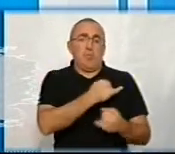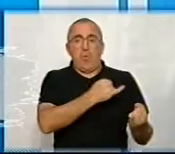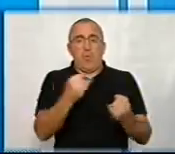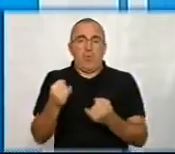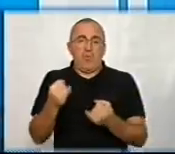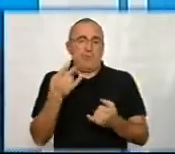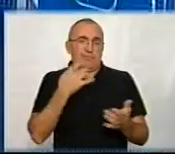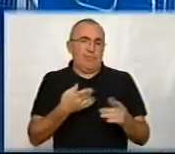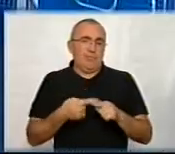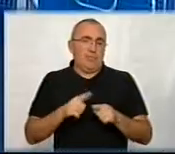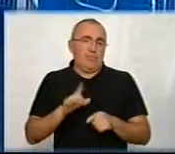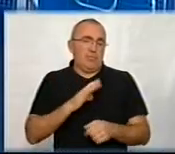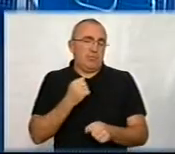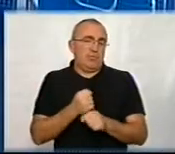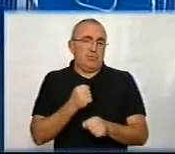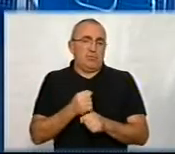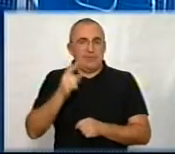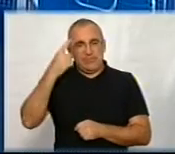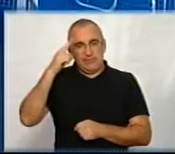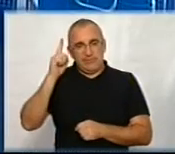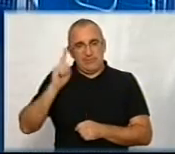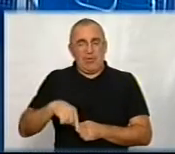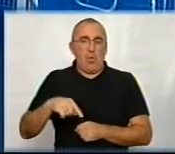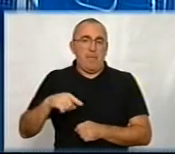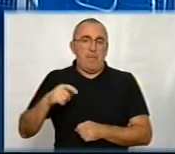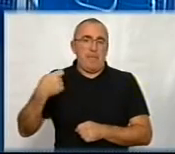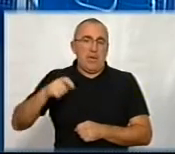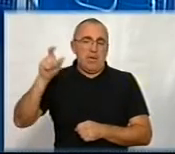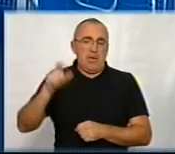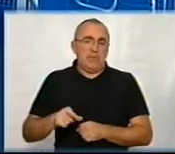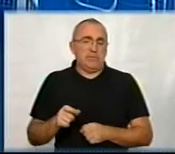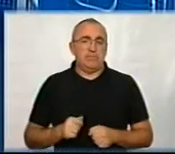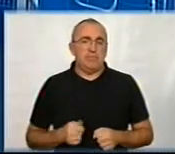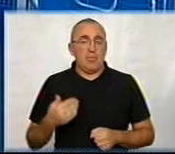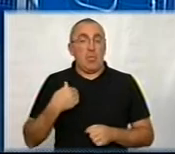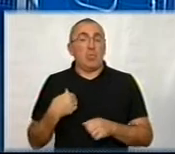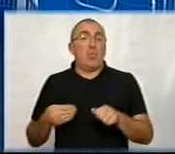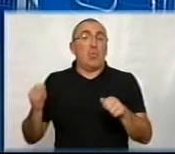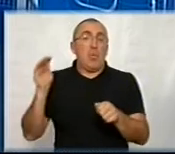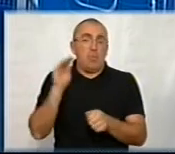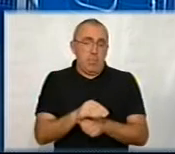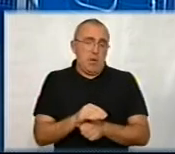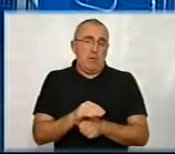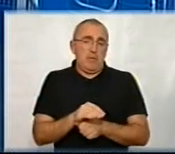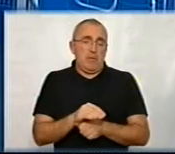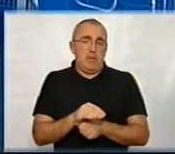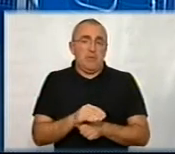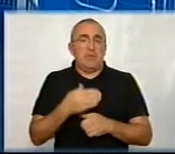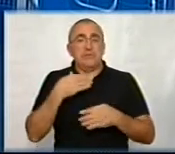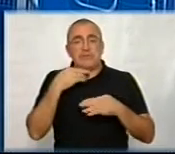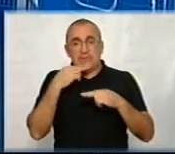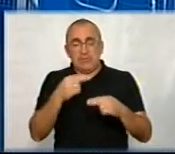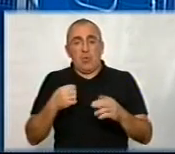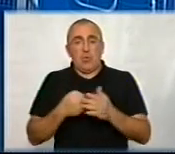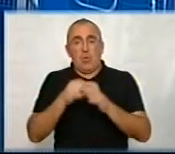нас зазвичай буде. Ну, як це зробив свідомий президент України. цьому сенсі, хотів би додати, знову звертаюся до